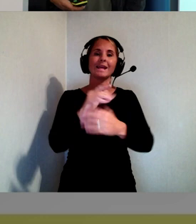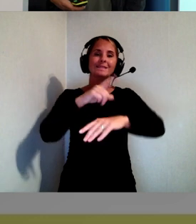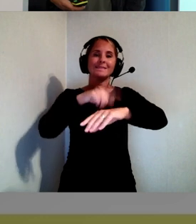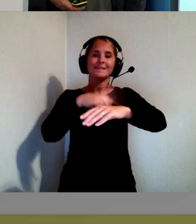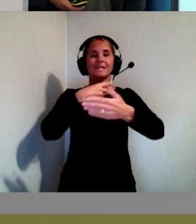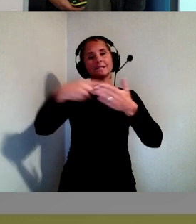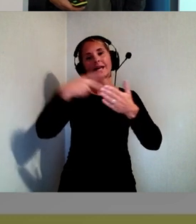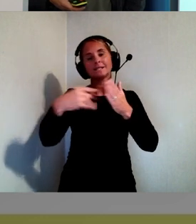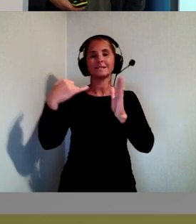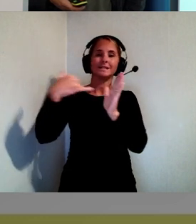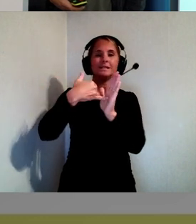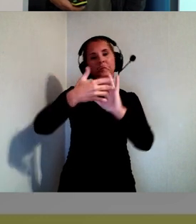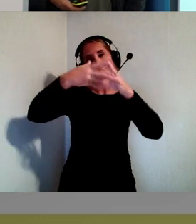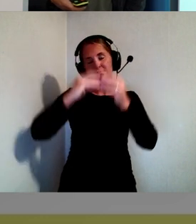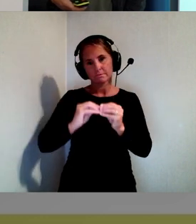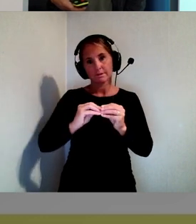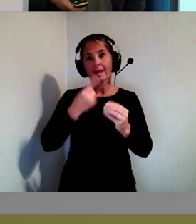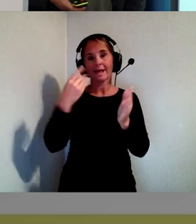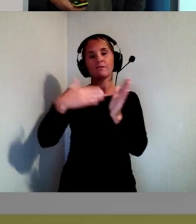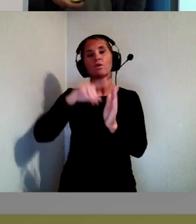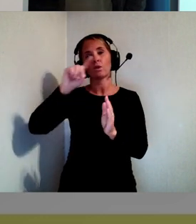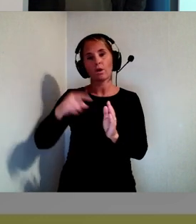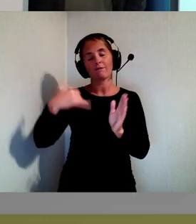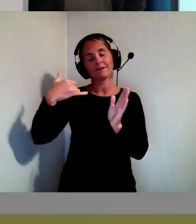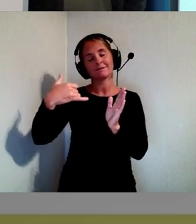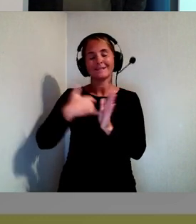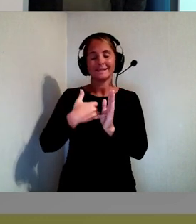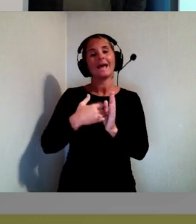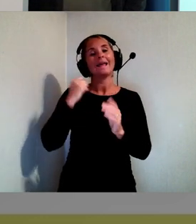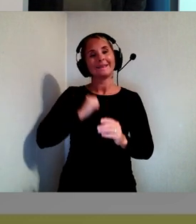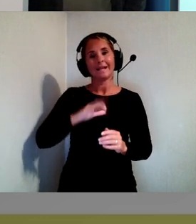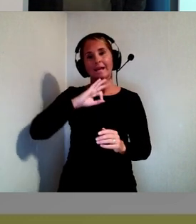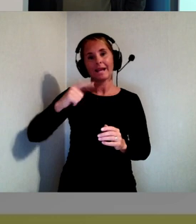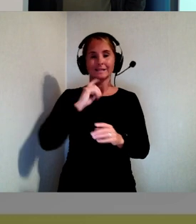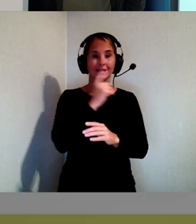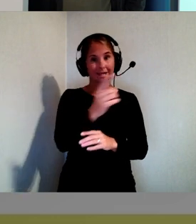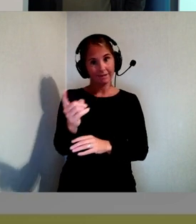kraven i tillgänglighetsdirektivet. Hur många av er känner till det?